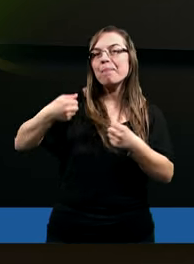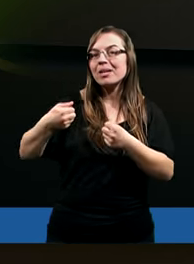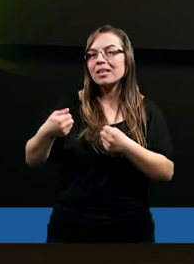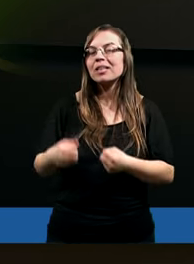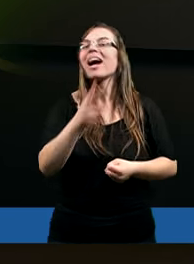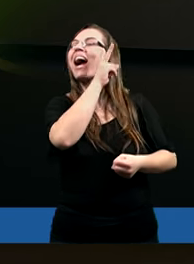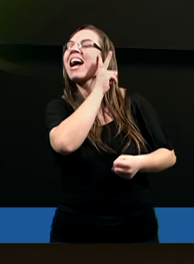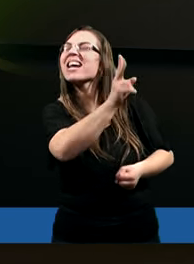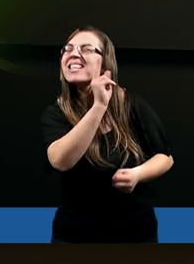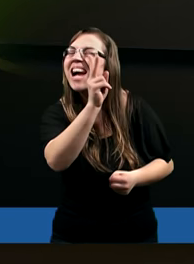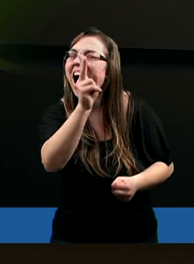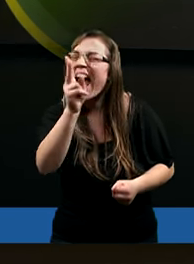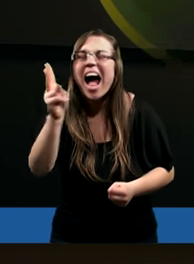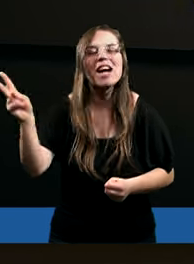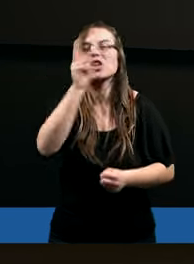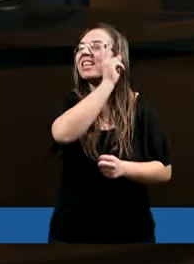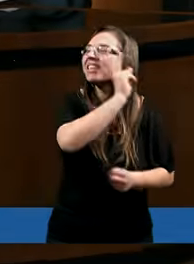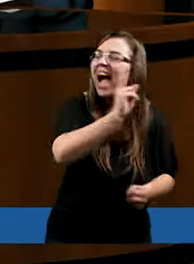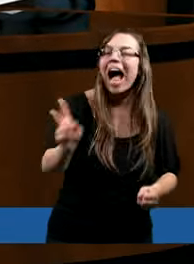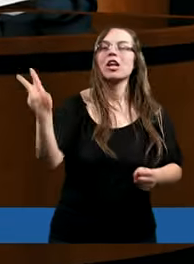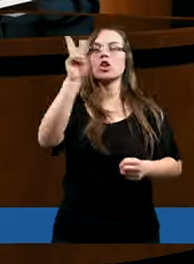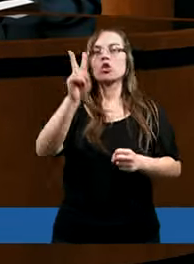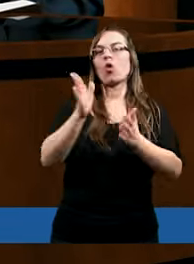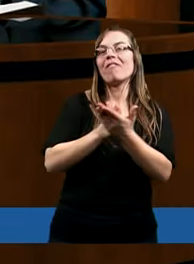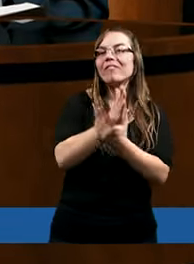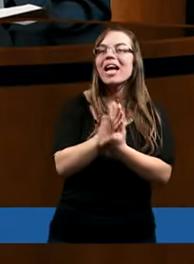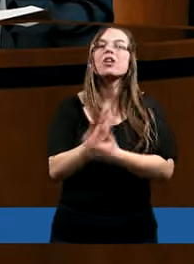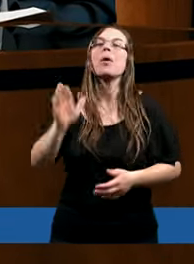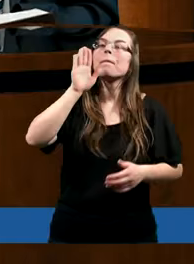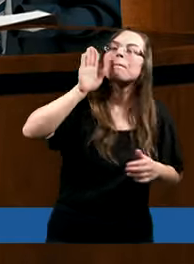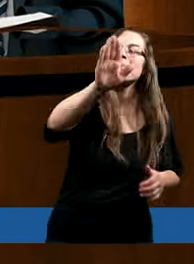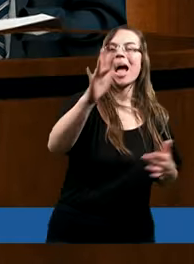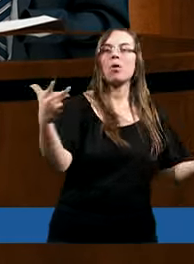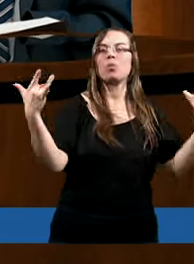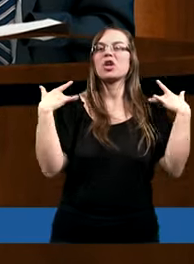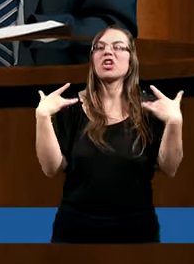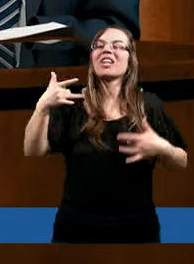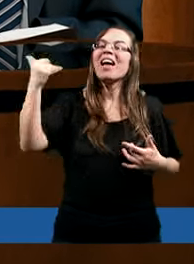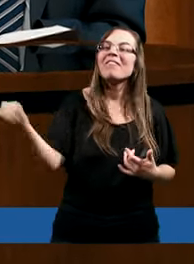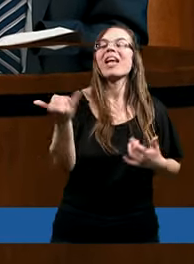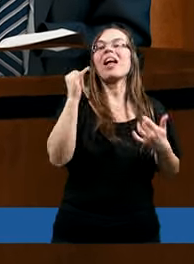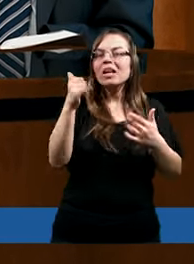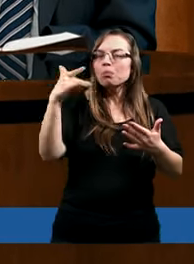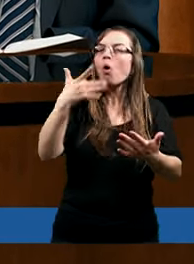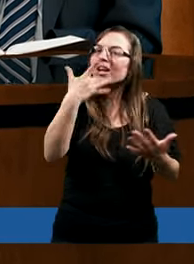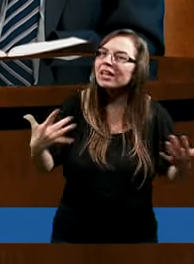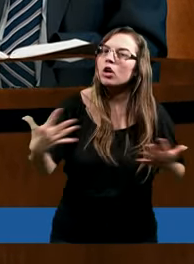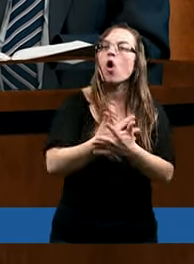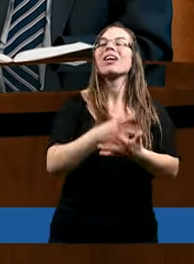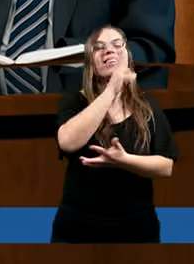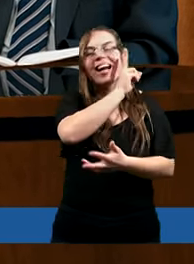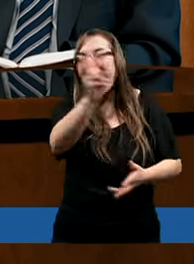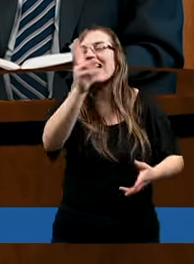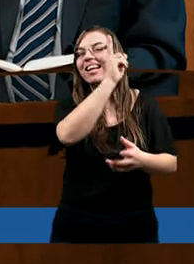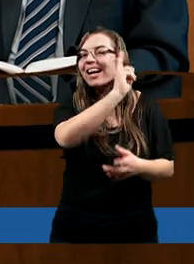aby każdy, kto wierzy, miał życie i mógł z tego skorzystać. Każdy jest